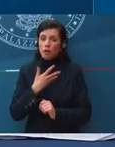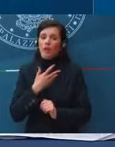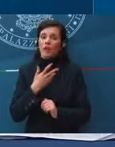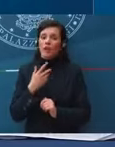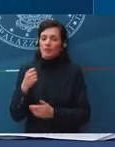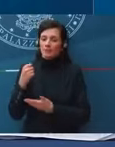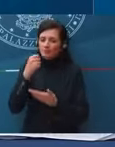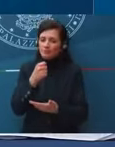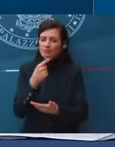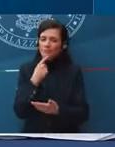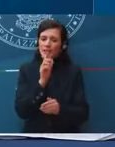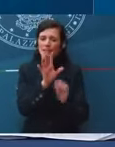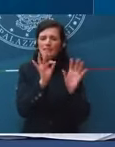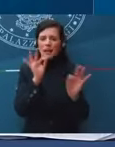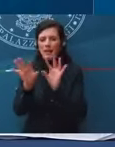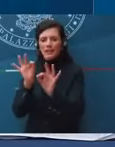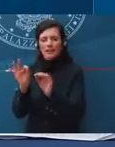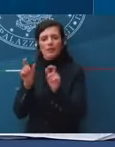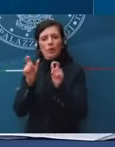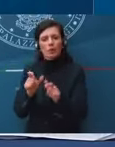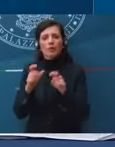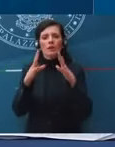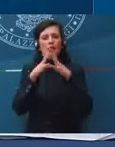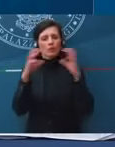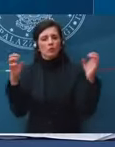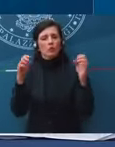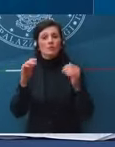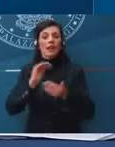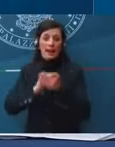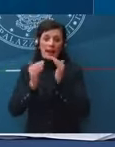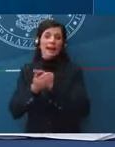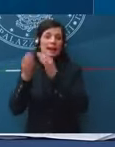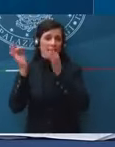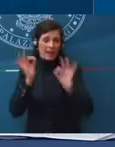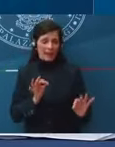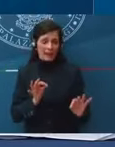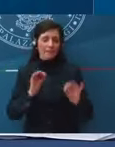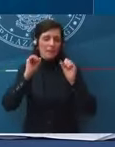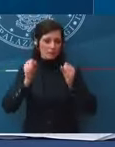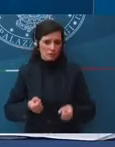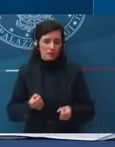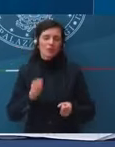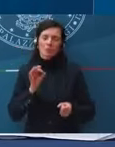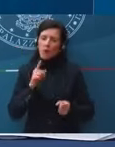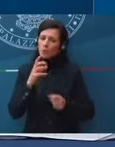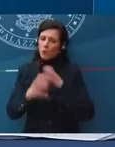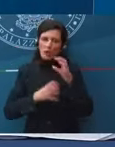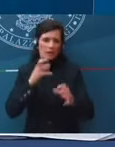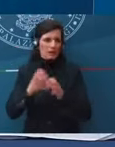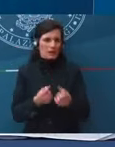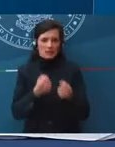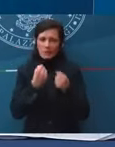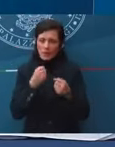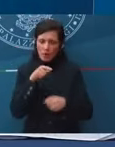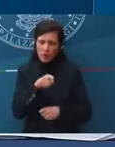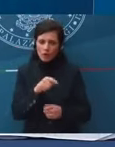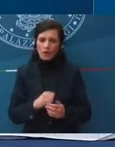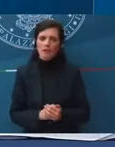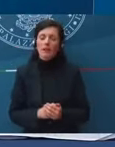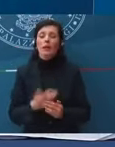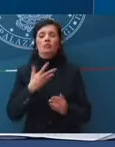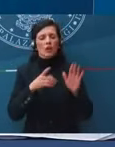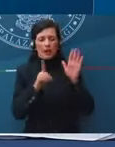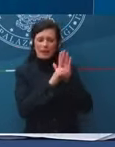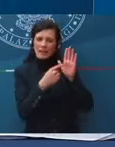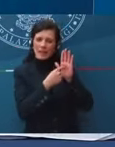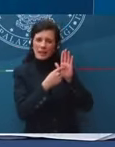l'industria della neve, che è stata colpita molto fortemente, e poi vi sono nel decreto